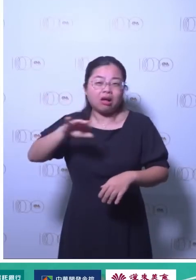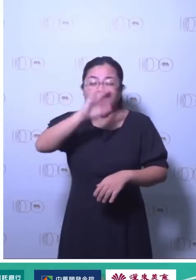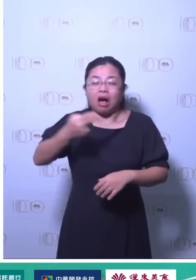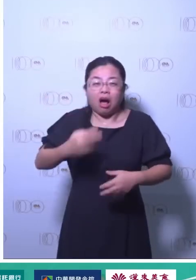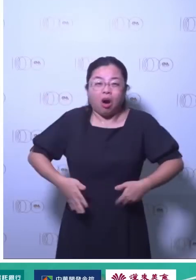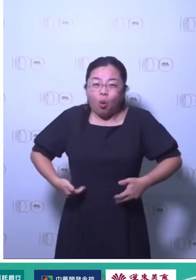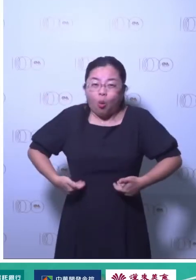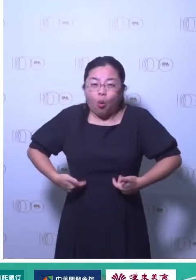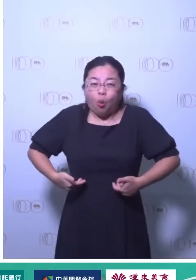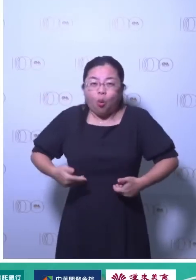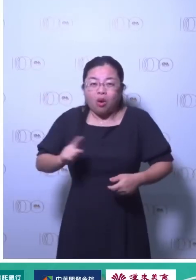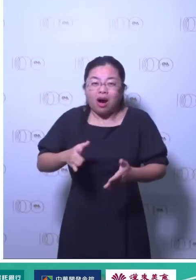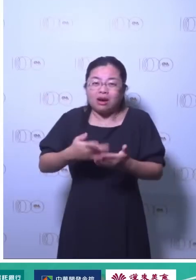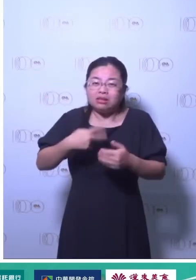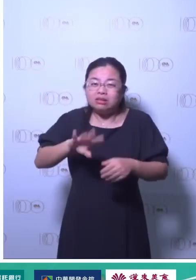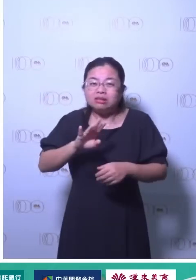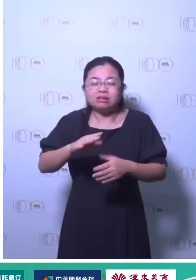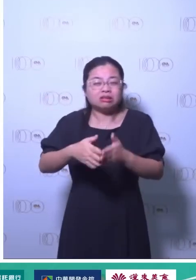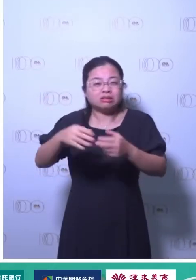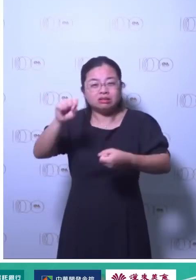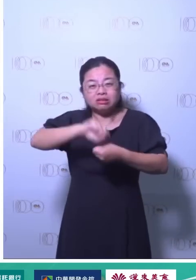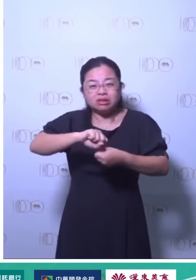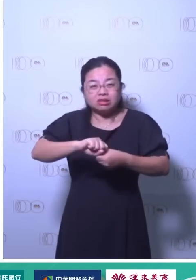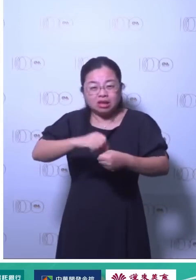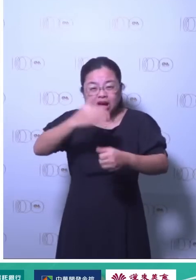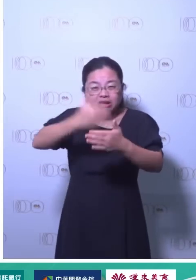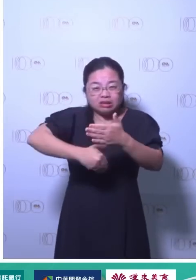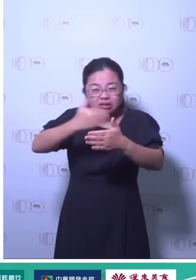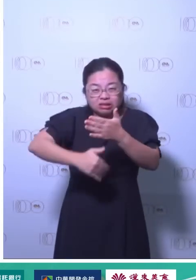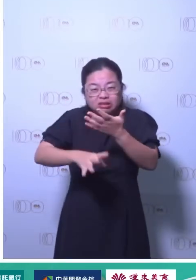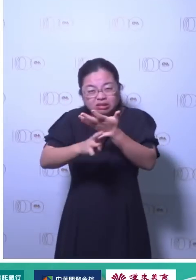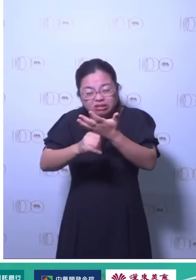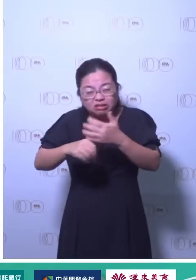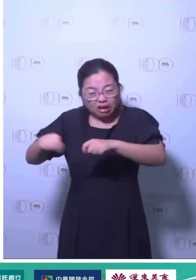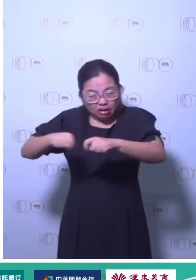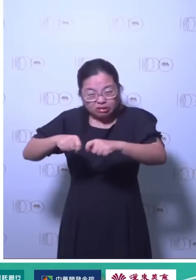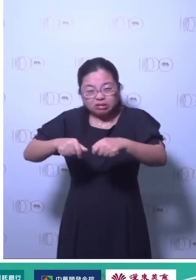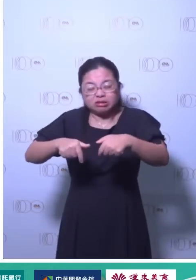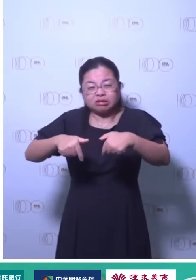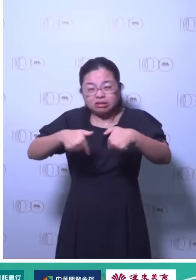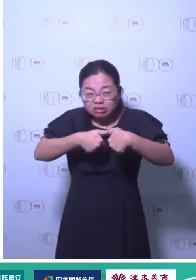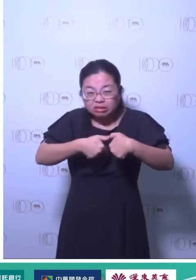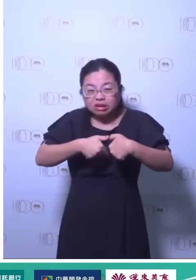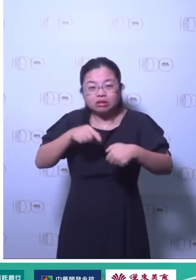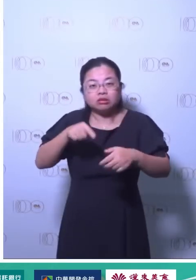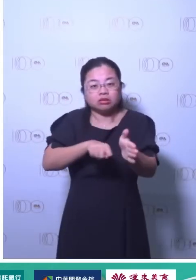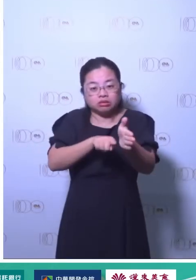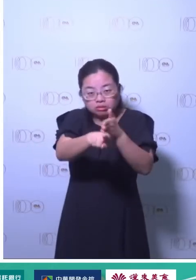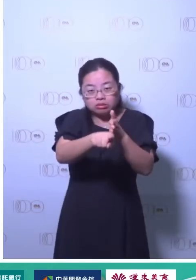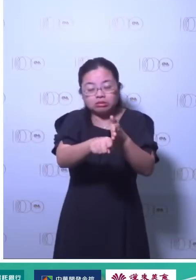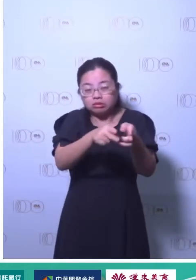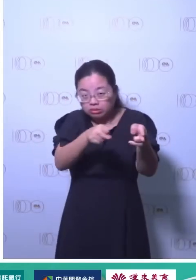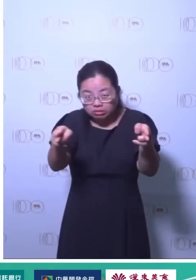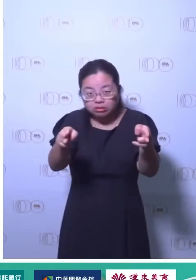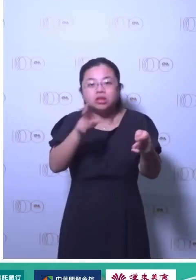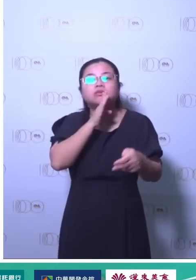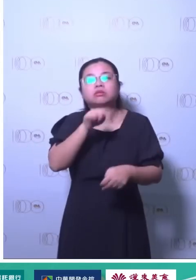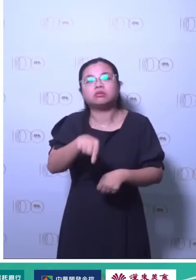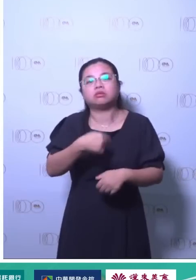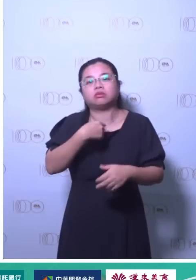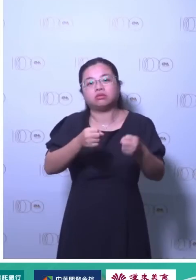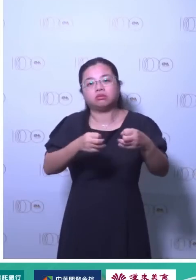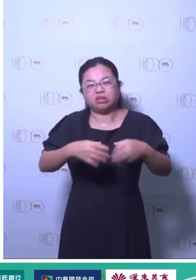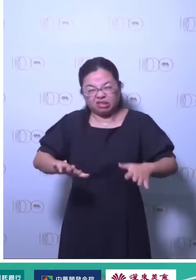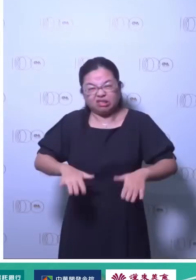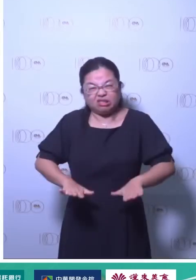度了也就是我们Quota用得很快其实快要突破那个界限所以你现在常常听到什么气候